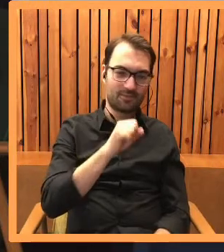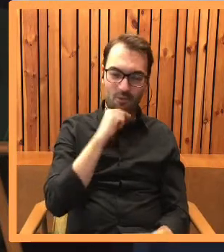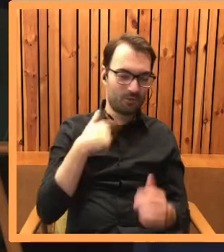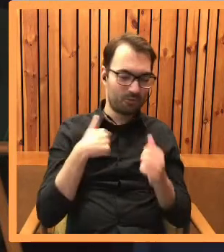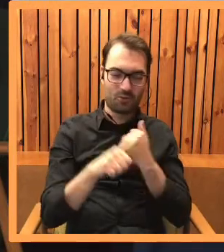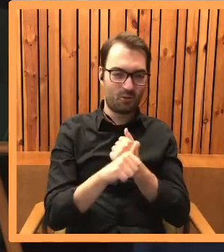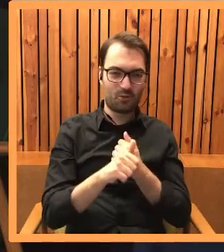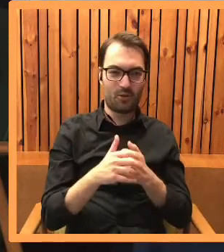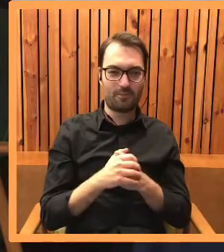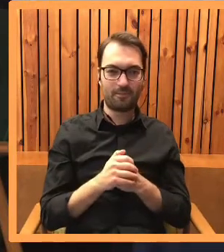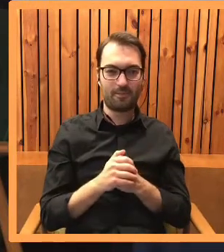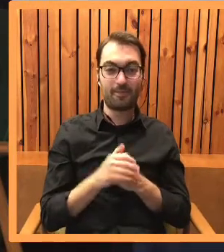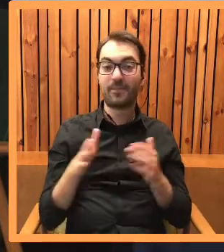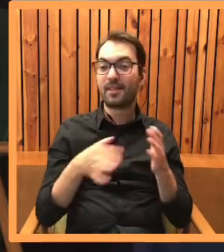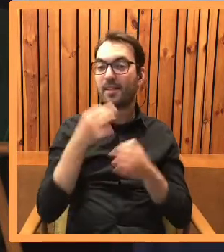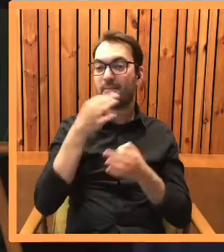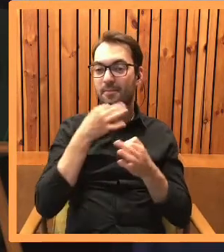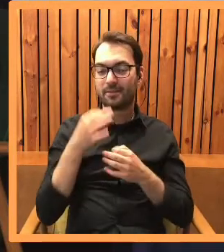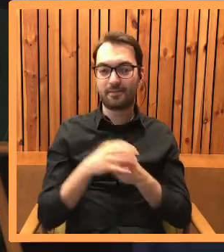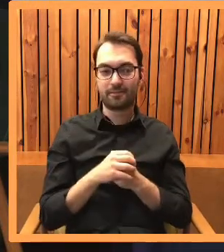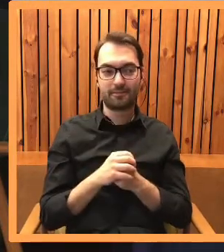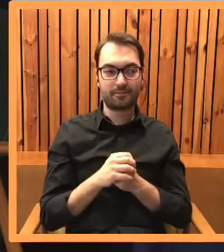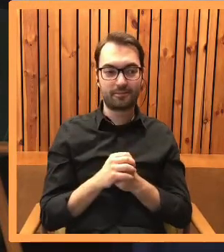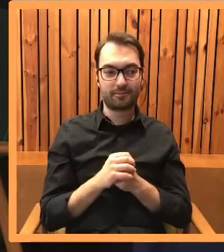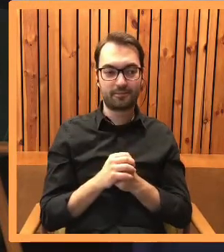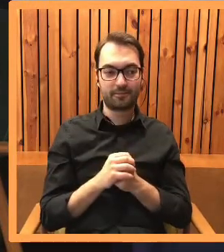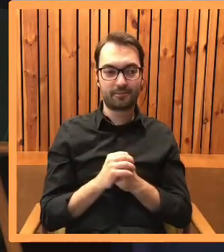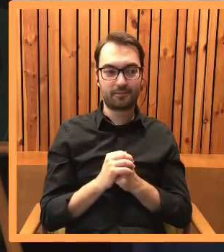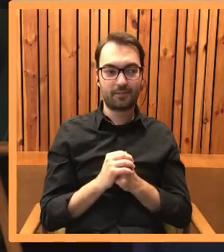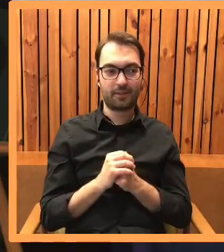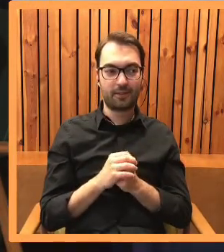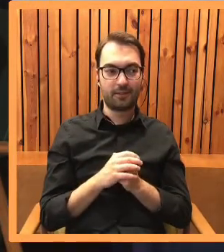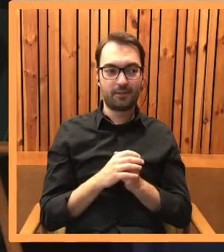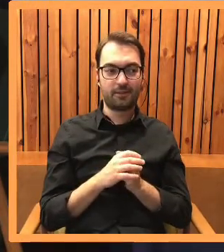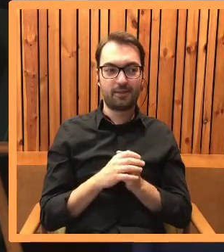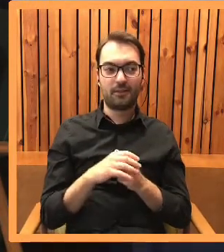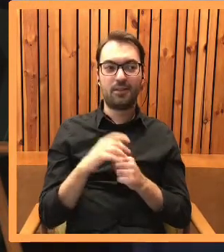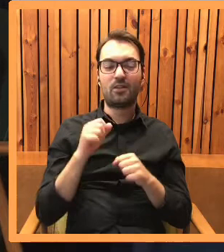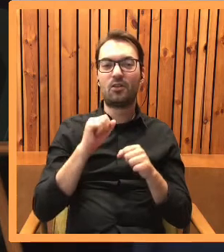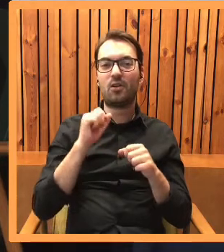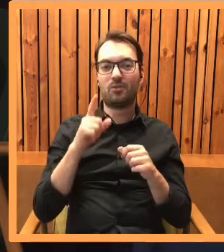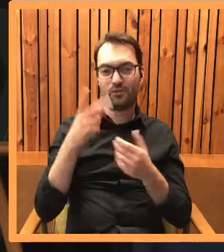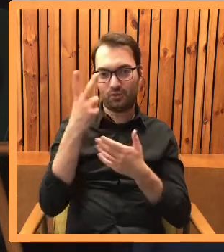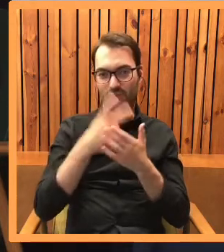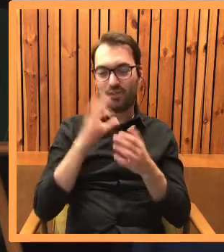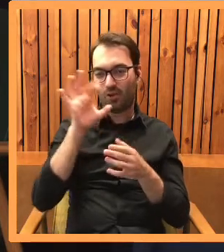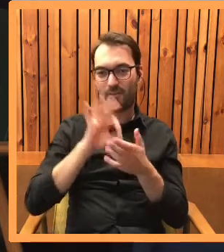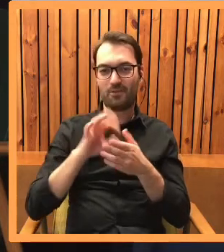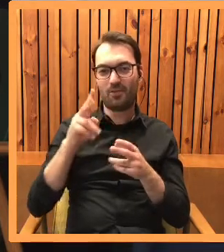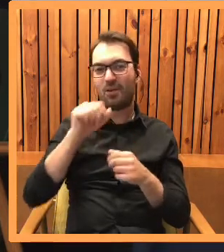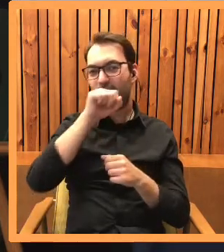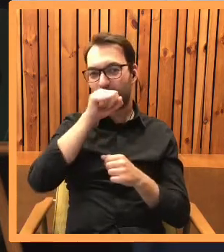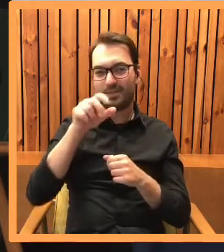Kasia, kolejne pytania od widzów. Zdaję sobie sprawę, że są z nami twoi fani, którzy są z tobą już od lat, bo wnioskuję to po pytaniach, które